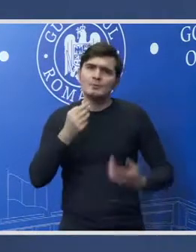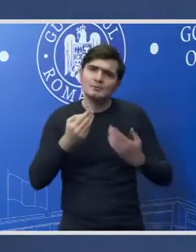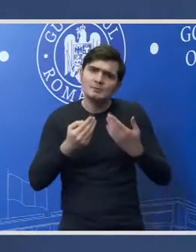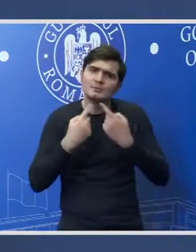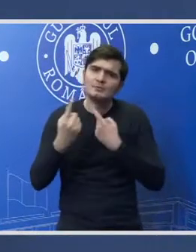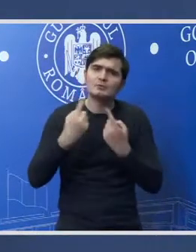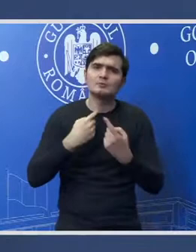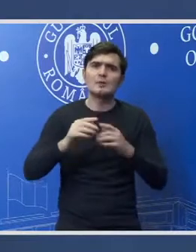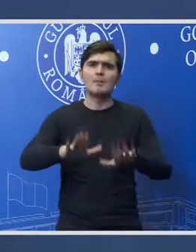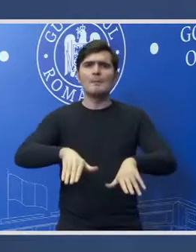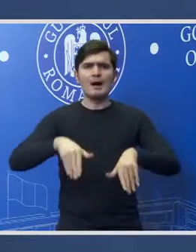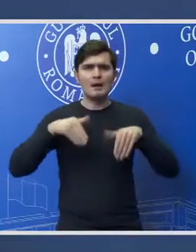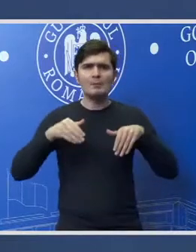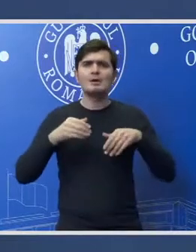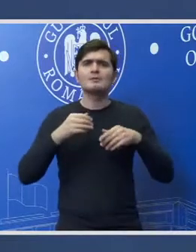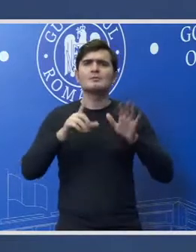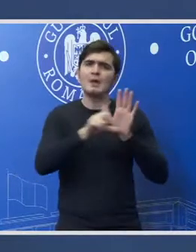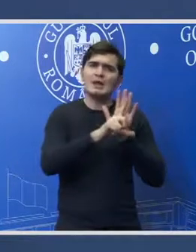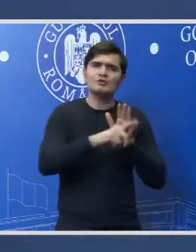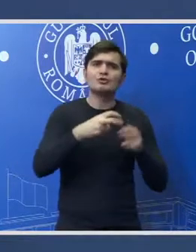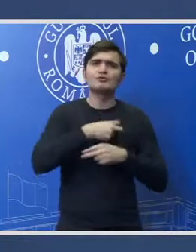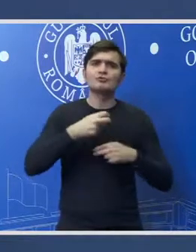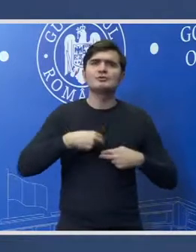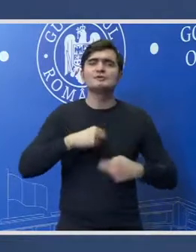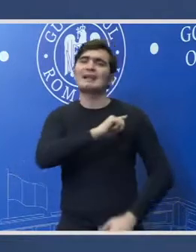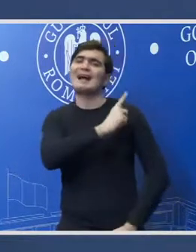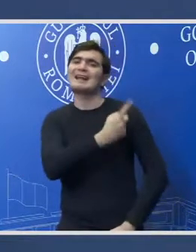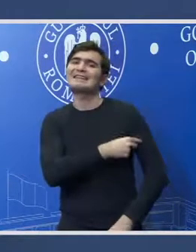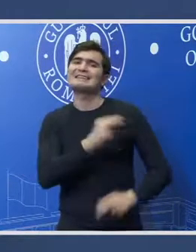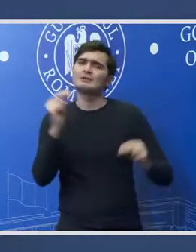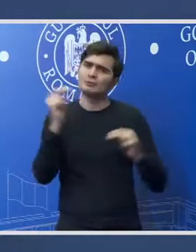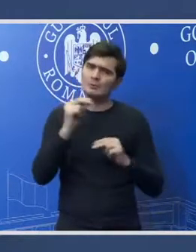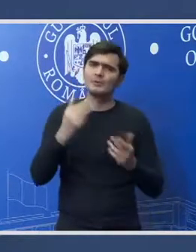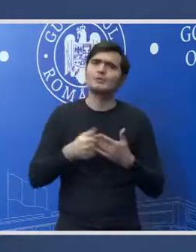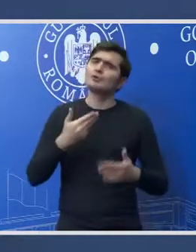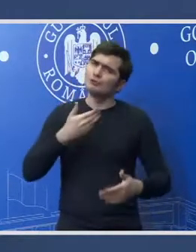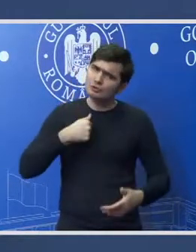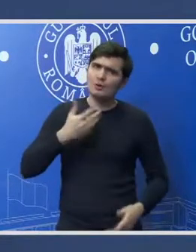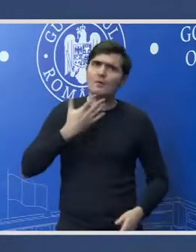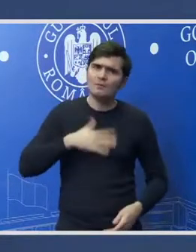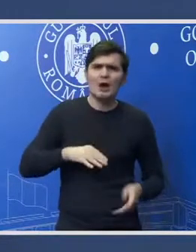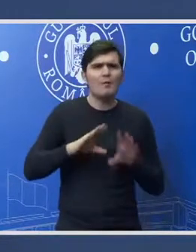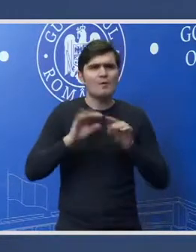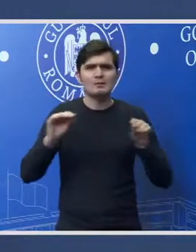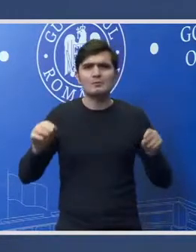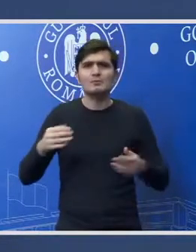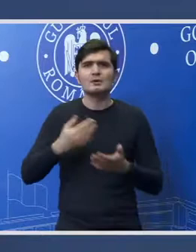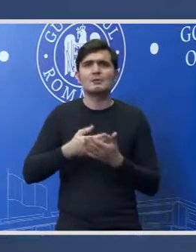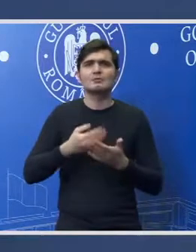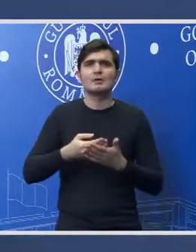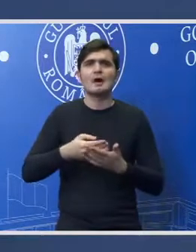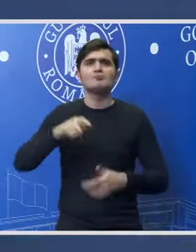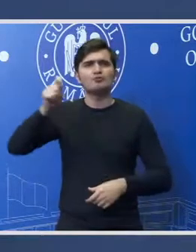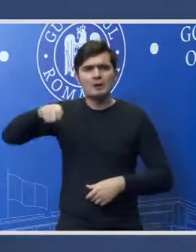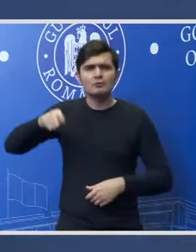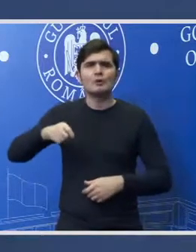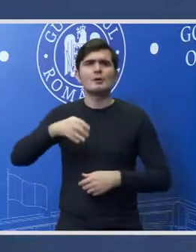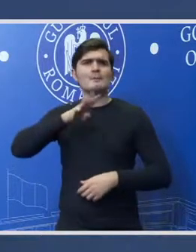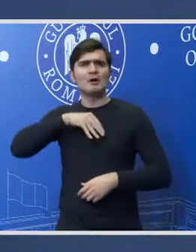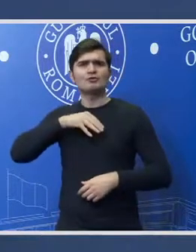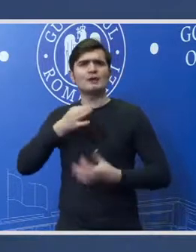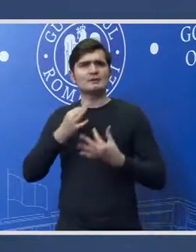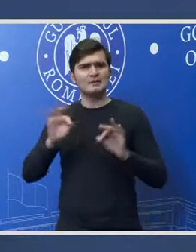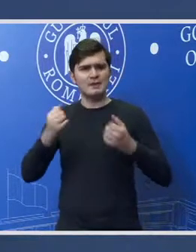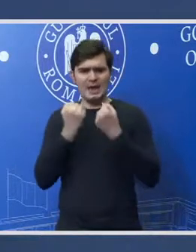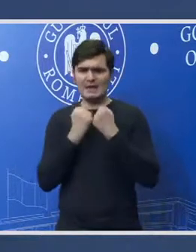putem discuta pe legile justiției de garanții suplimentare pentru că îmi doresc foarte mult ca magistrații să fie independenți să